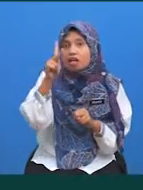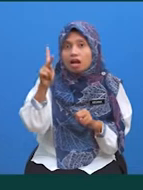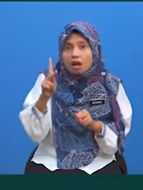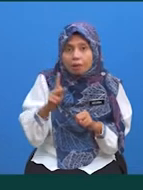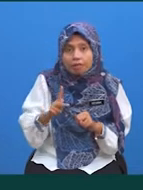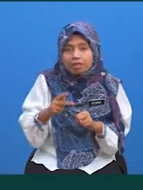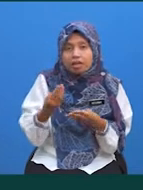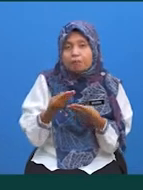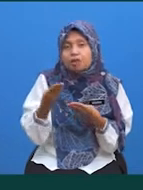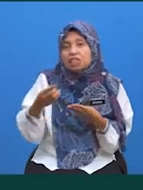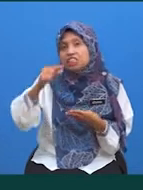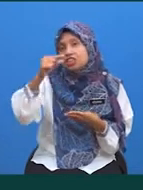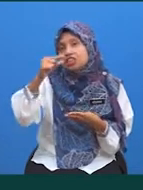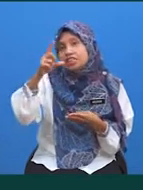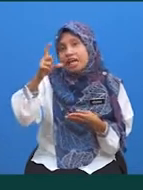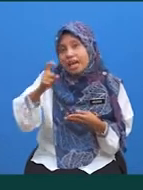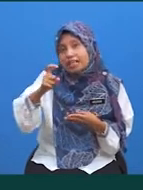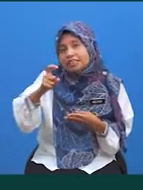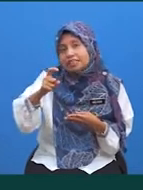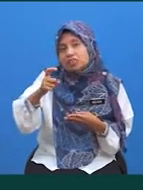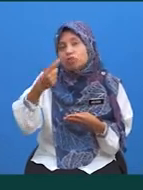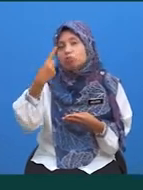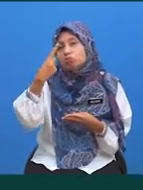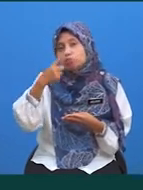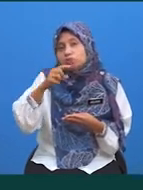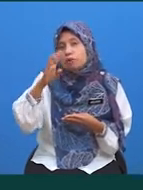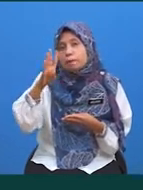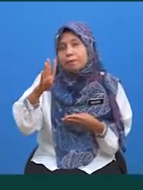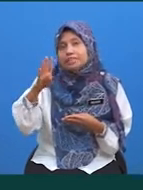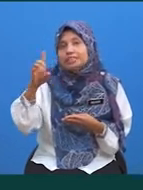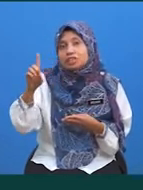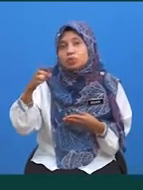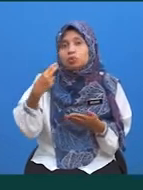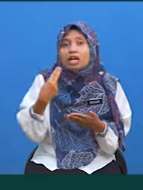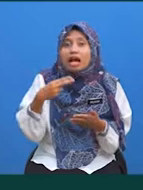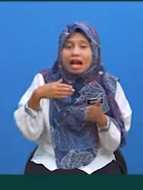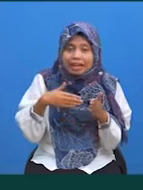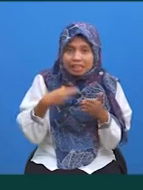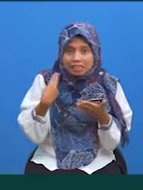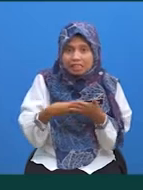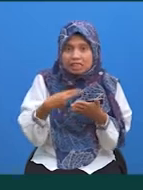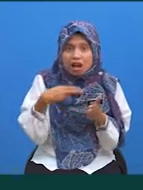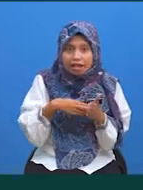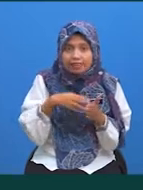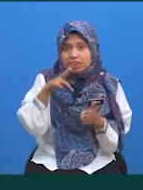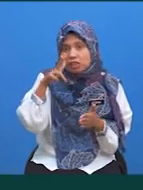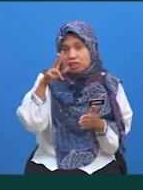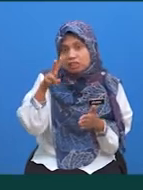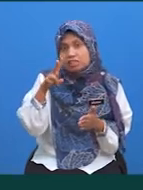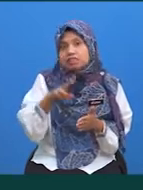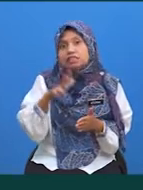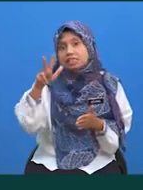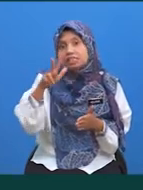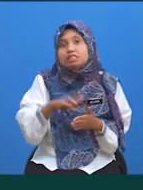bagi GX terhadap X bagi hat 1 hingga hat 3 Bagi